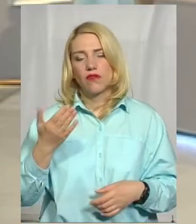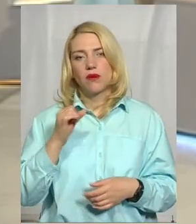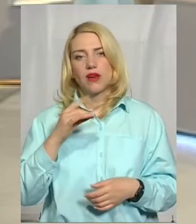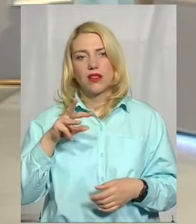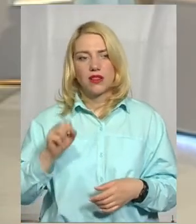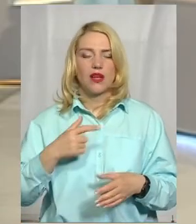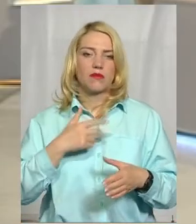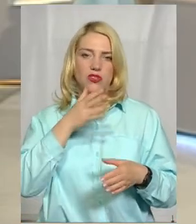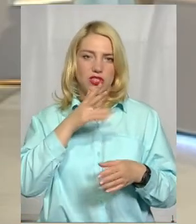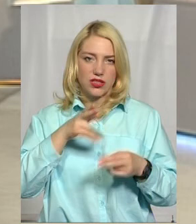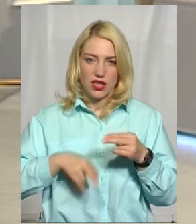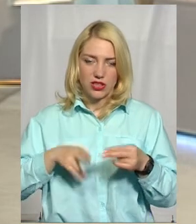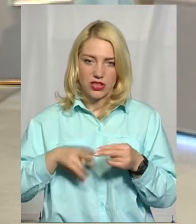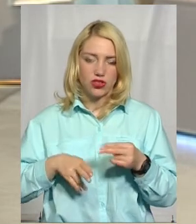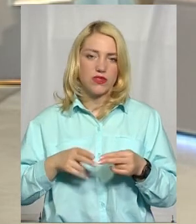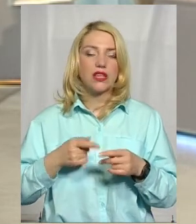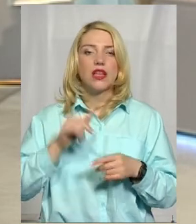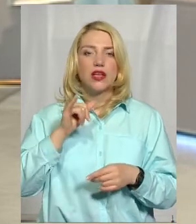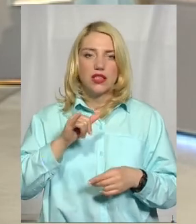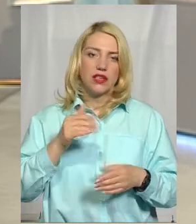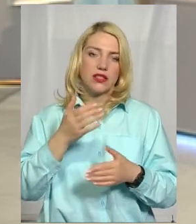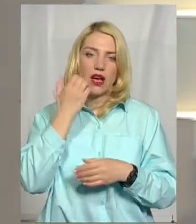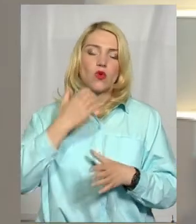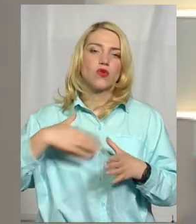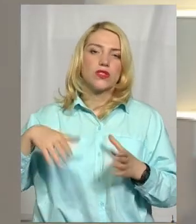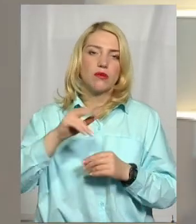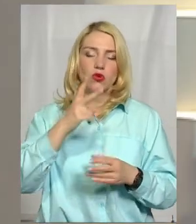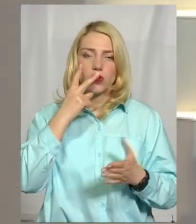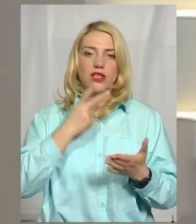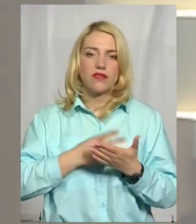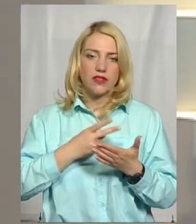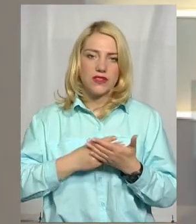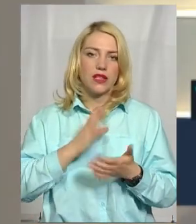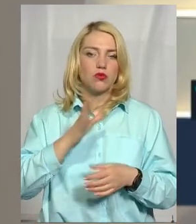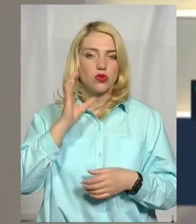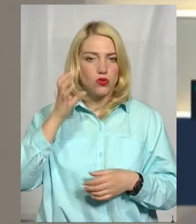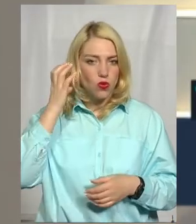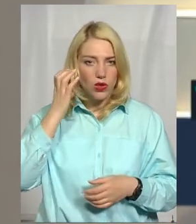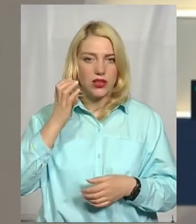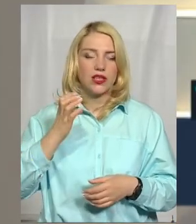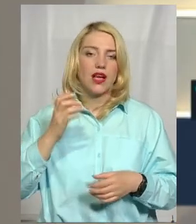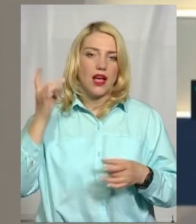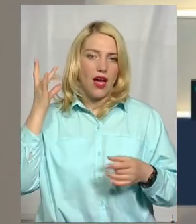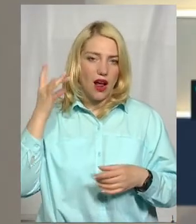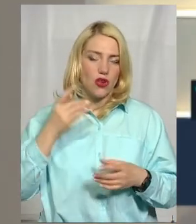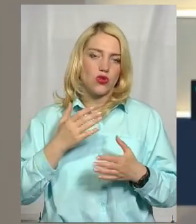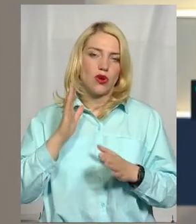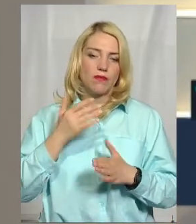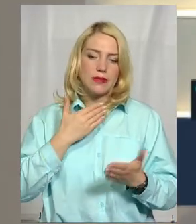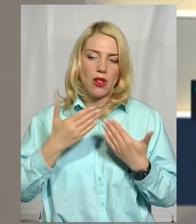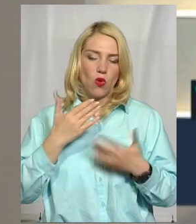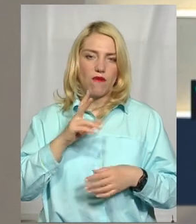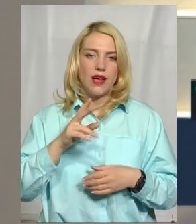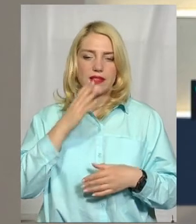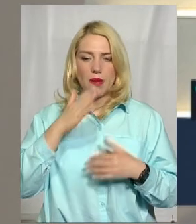Артеме, вичерпали ми вже час нашого ефіру. Дякую всім, хто дивився і буде слухати радіоверсію теми дня. Ми спілкувалися